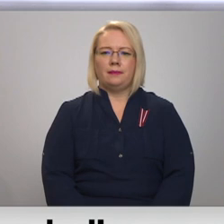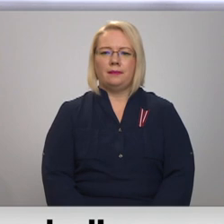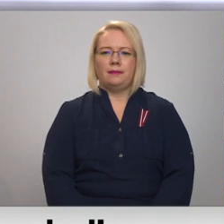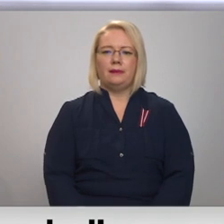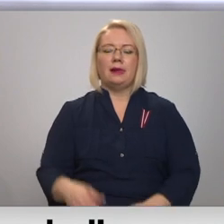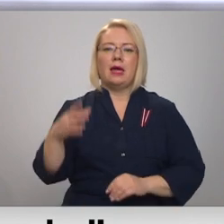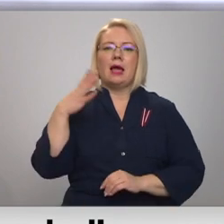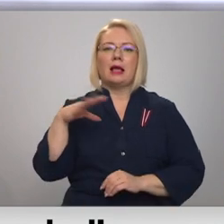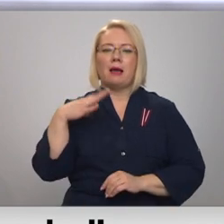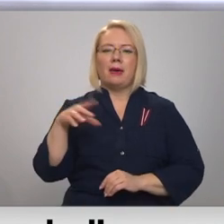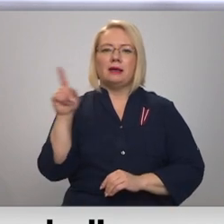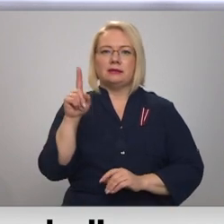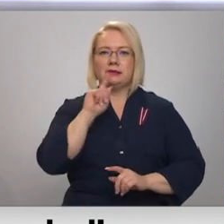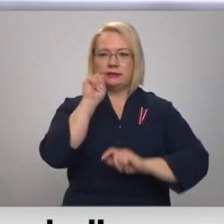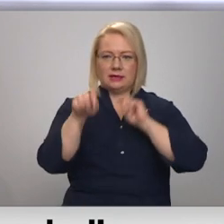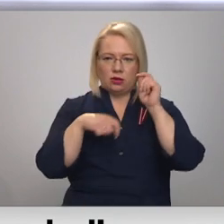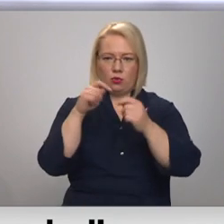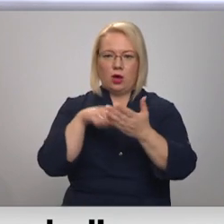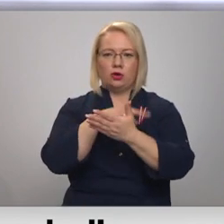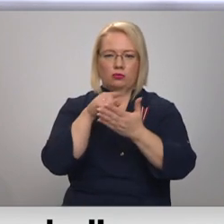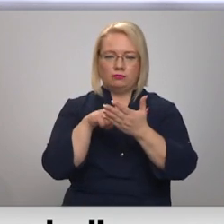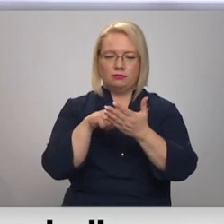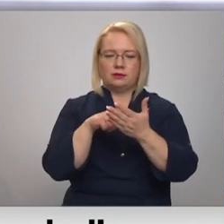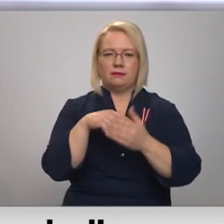Kāpēc ir ziedojums? Jā!